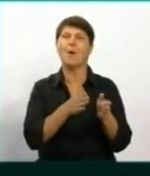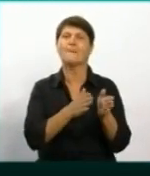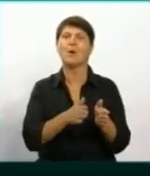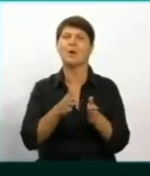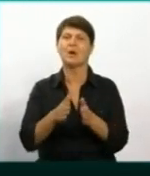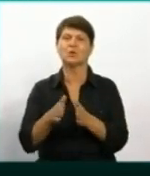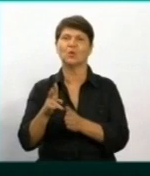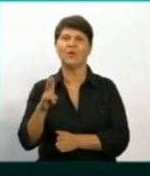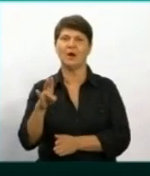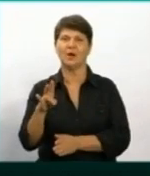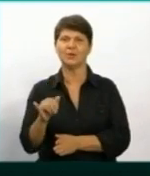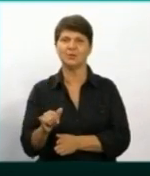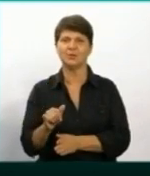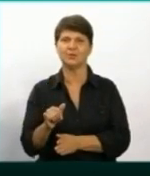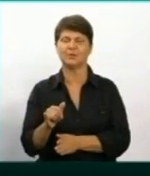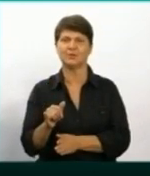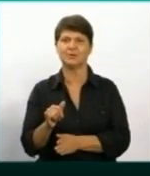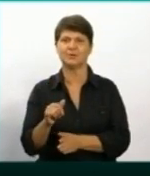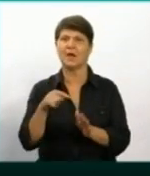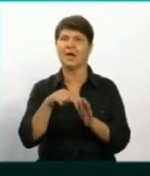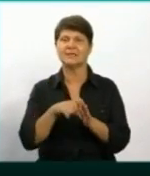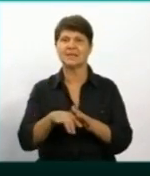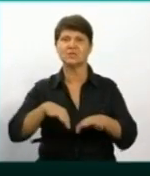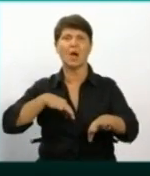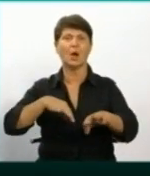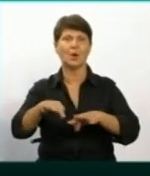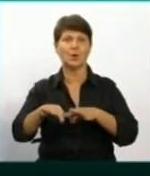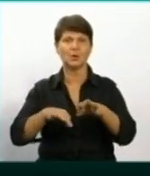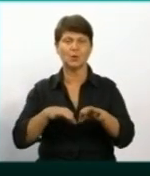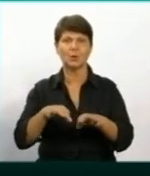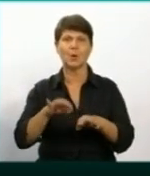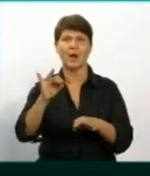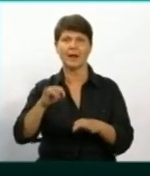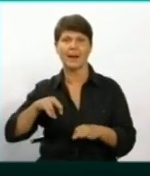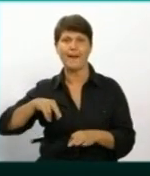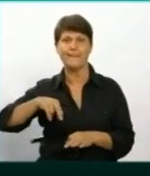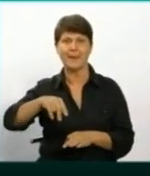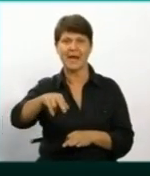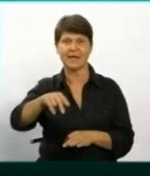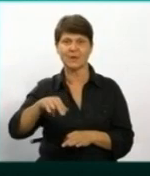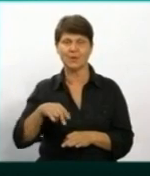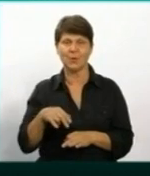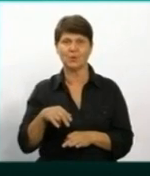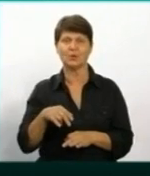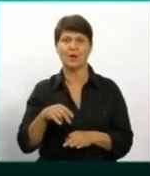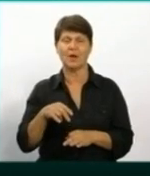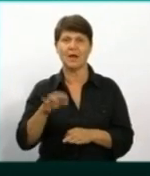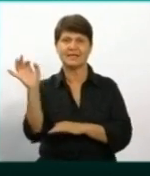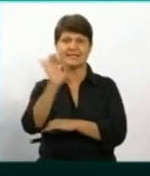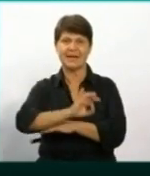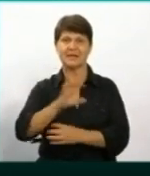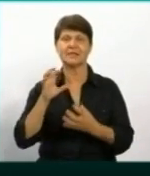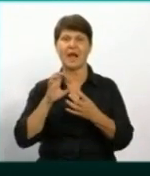руху і пішохідного переходу на західному автовокзалу. Десь